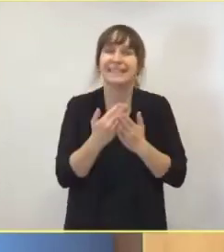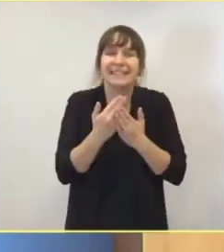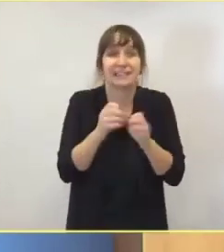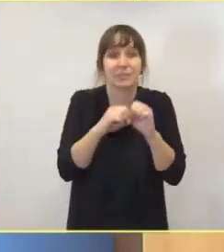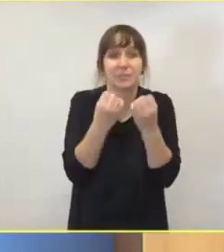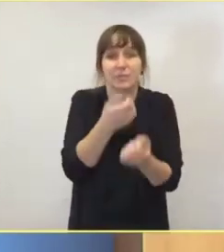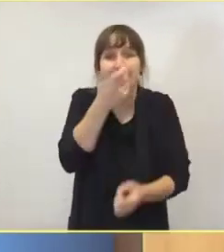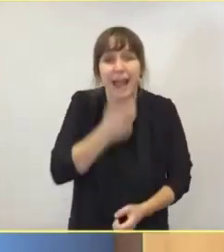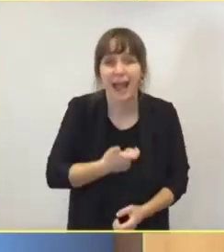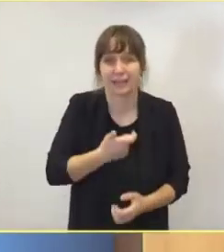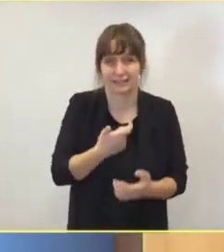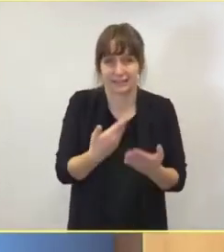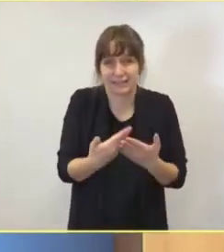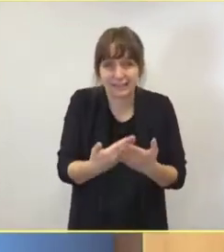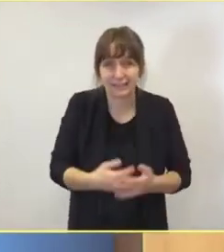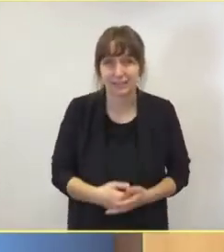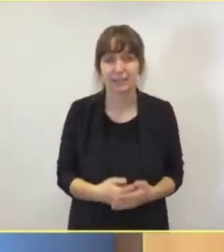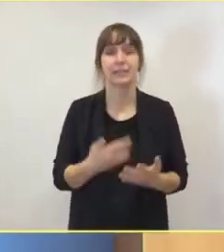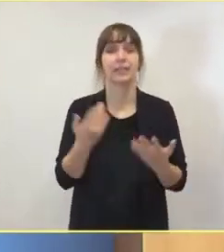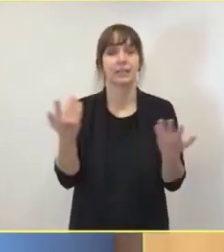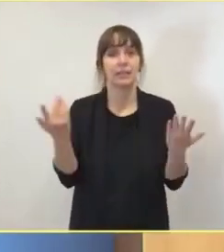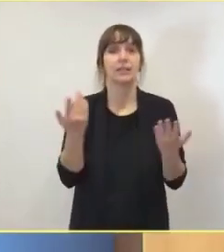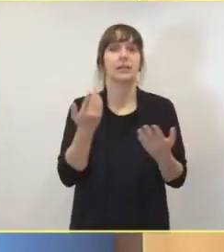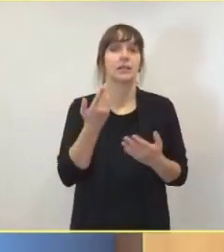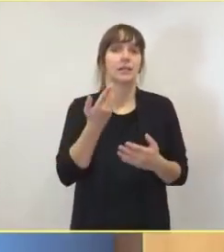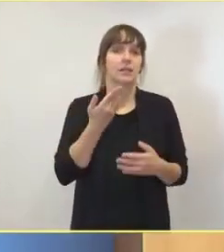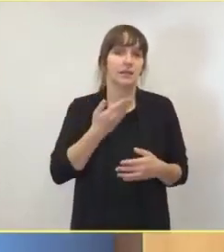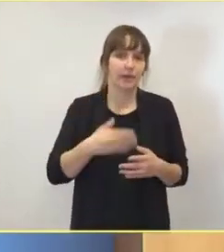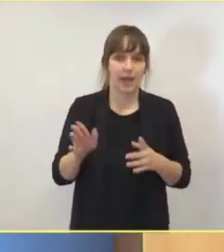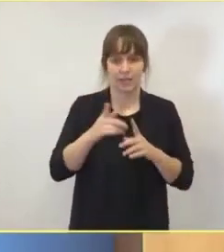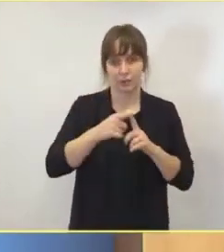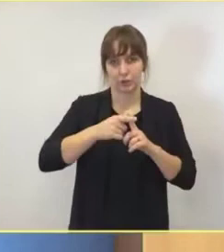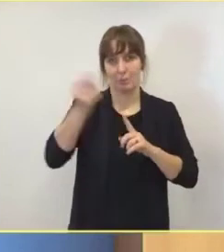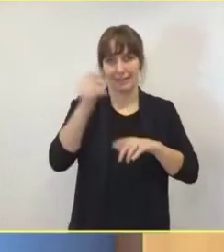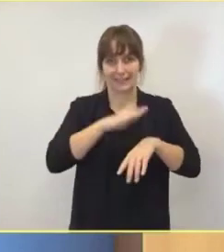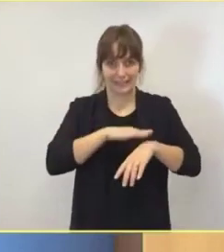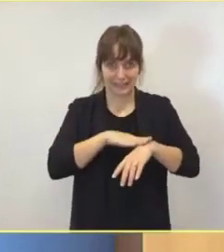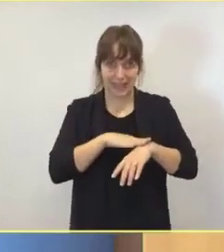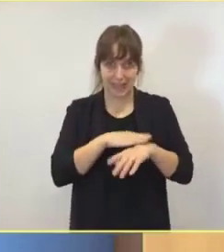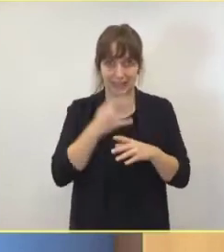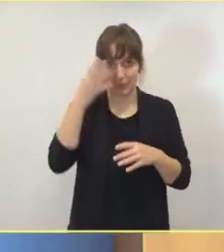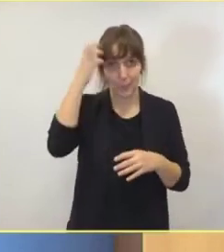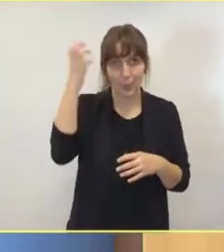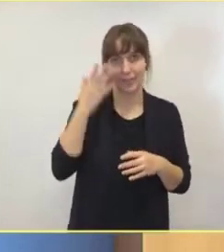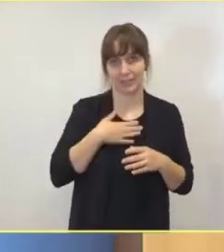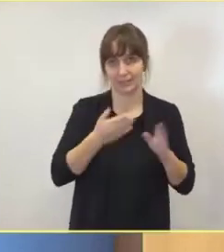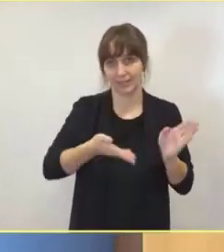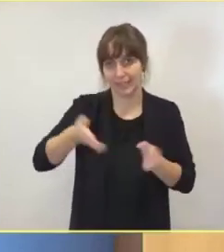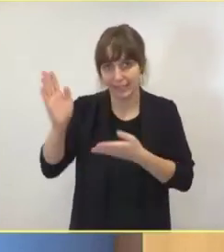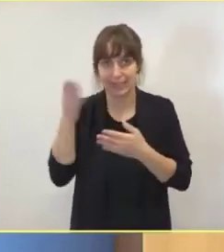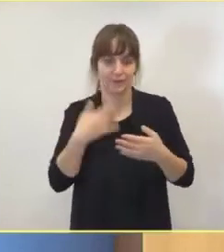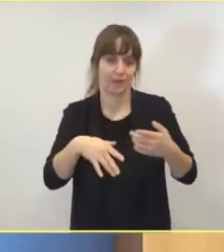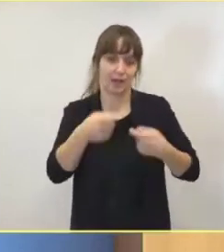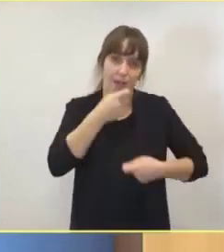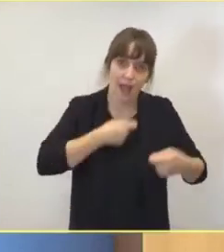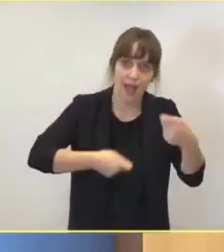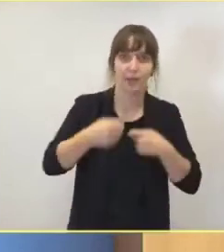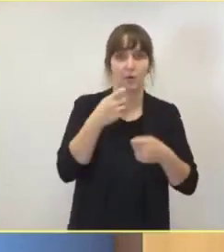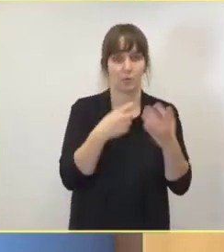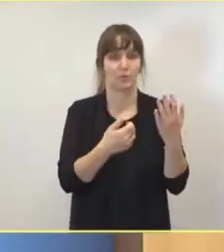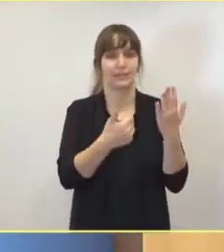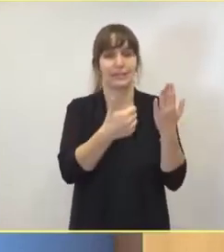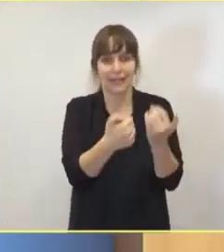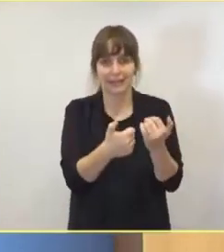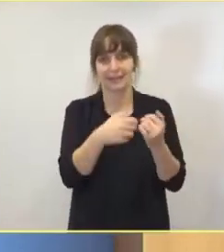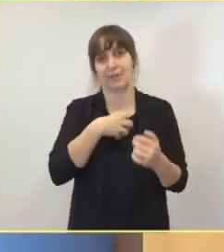Wir haben in den Spitzenzeiten 200 Patienten parallel in meinem Haus in der München-Klinik behandelt und 60 Patienten